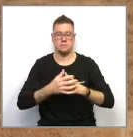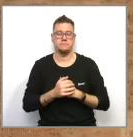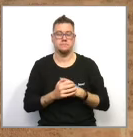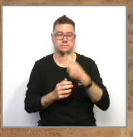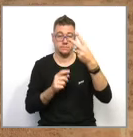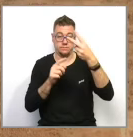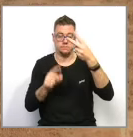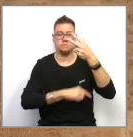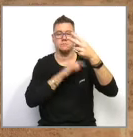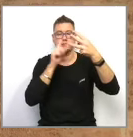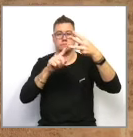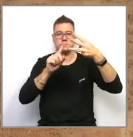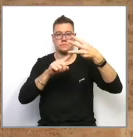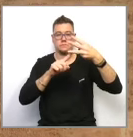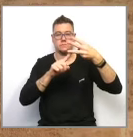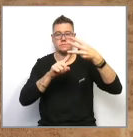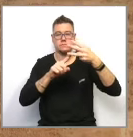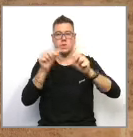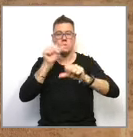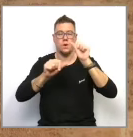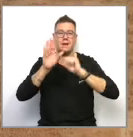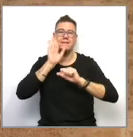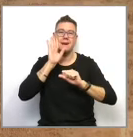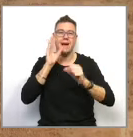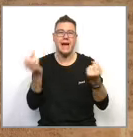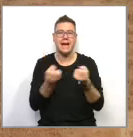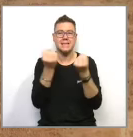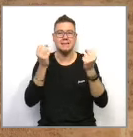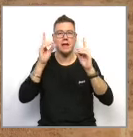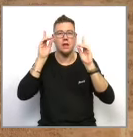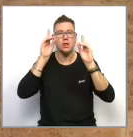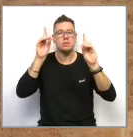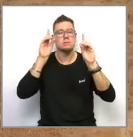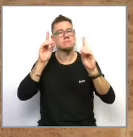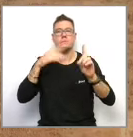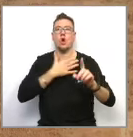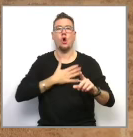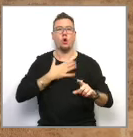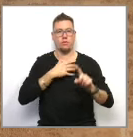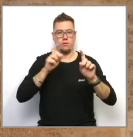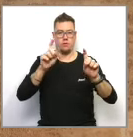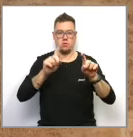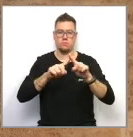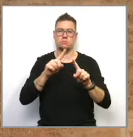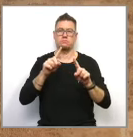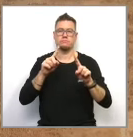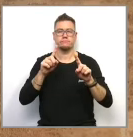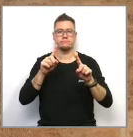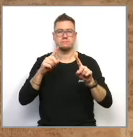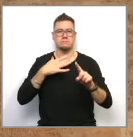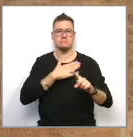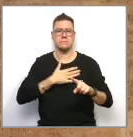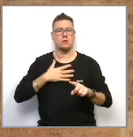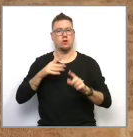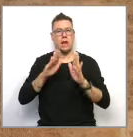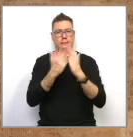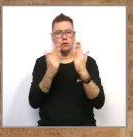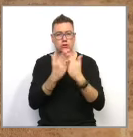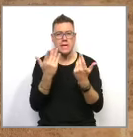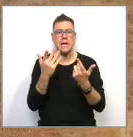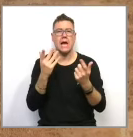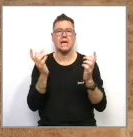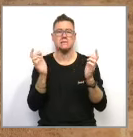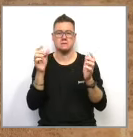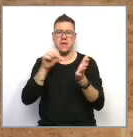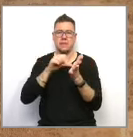Tercera, es reprenen les activitats d'oci educatiu, així com les ludoteques i centres d'oci juvenil, en grups